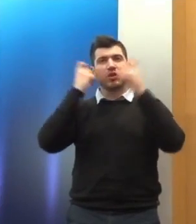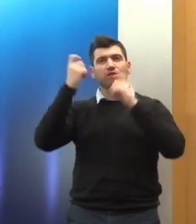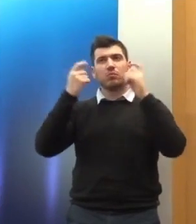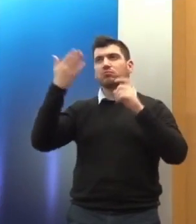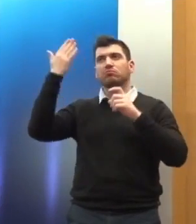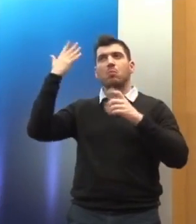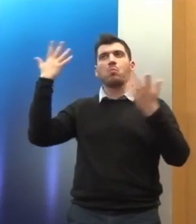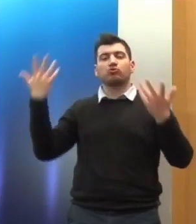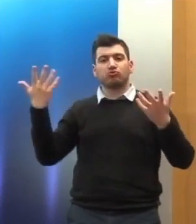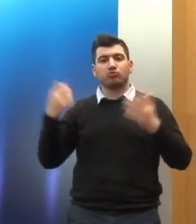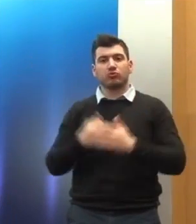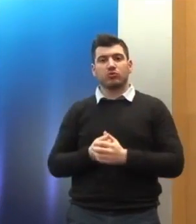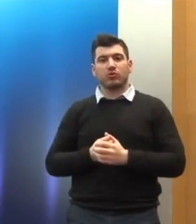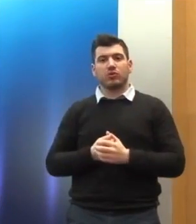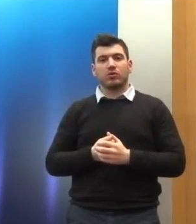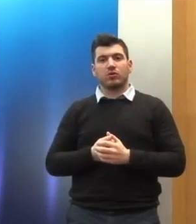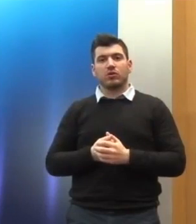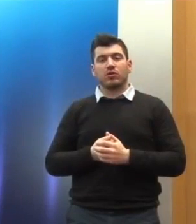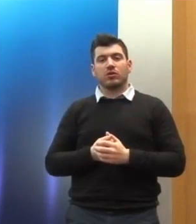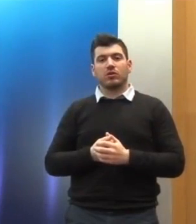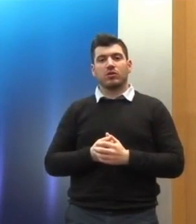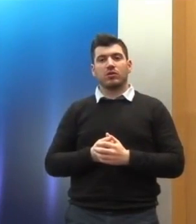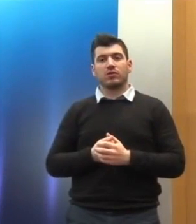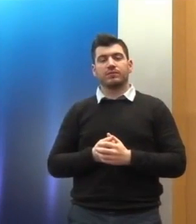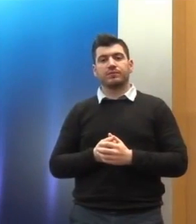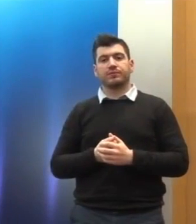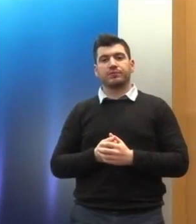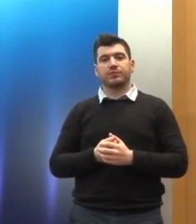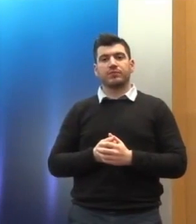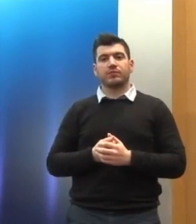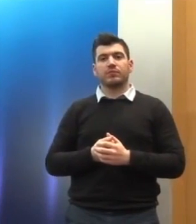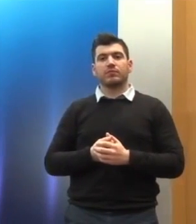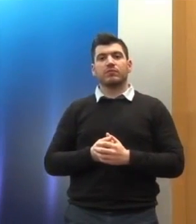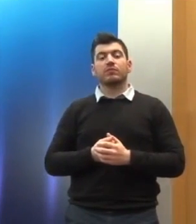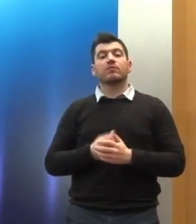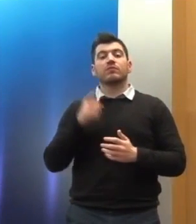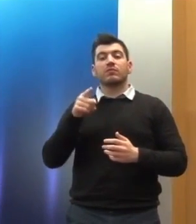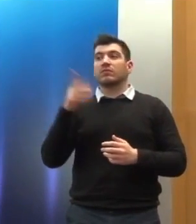αντιμετώπιζε τα ζητήματα μιας προηγούμενης φάσης όχι τις φάσεις στην οποία πραγματικά ήταν η χώρα